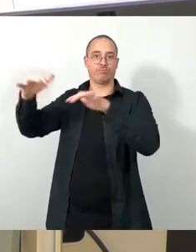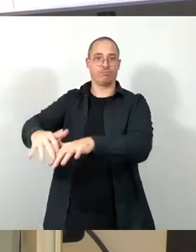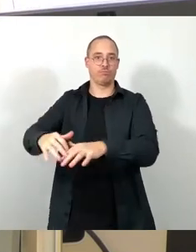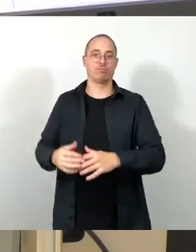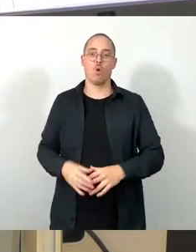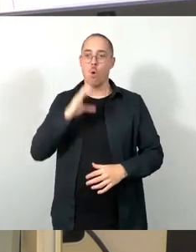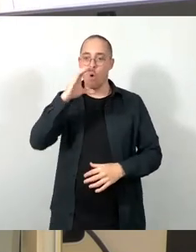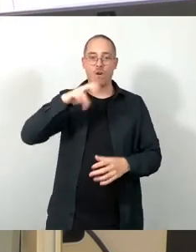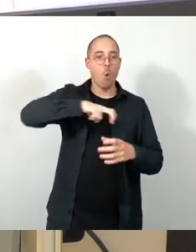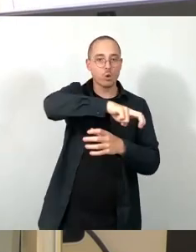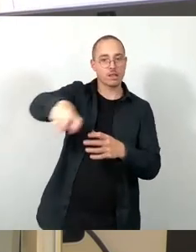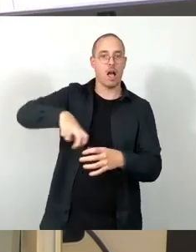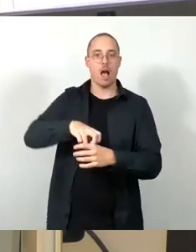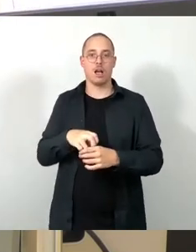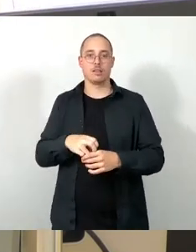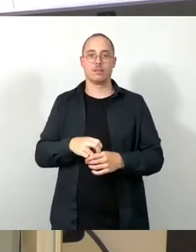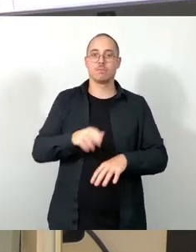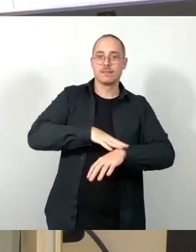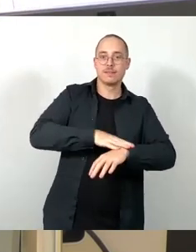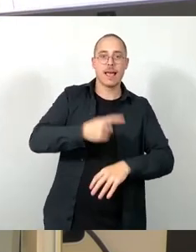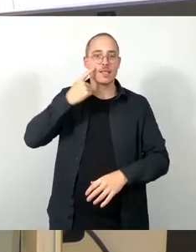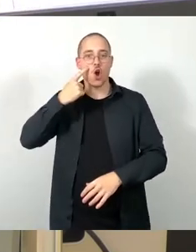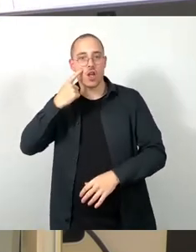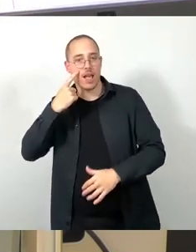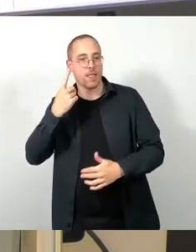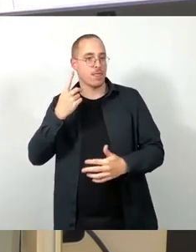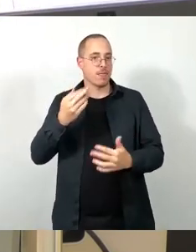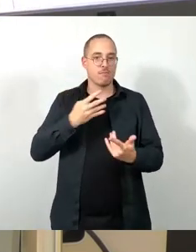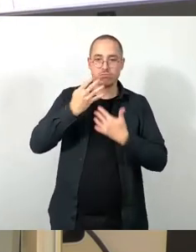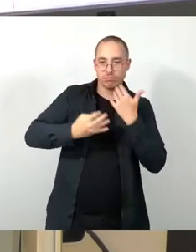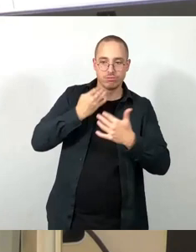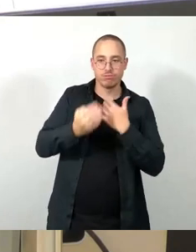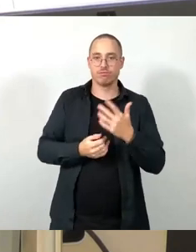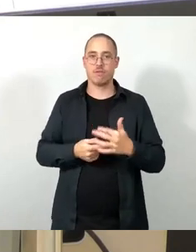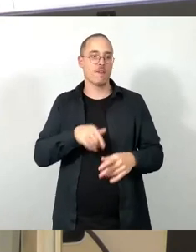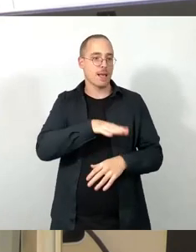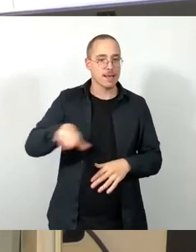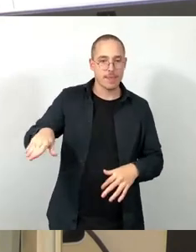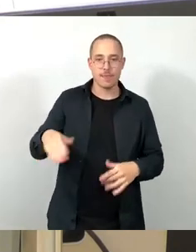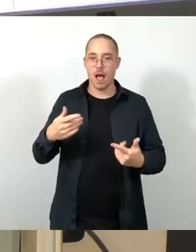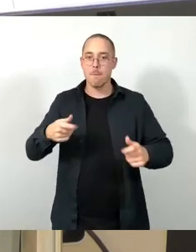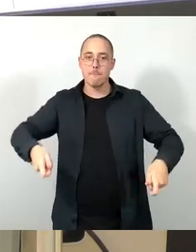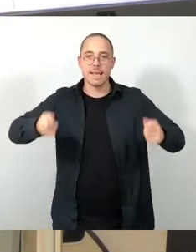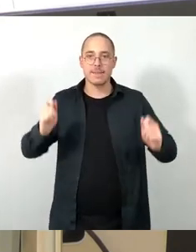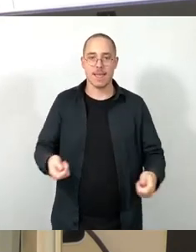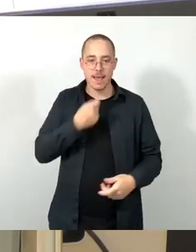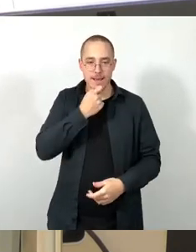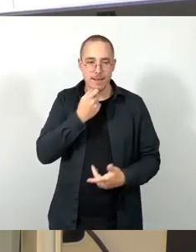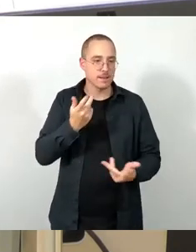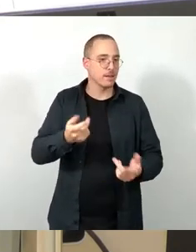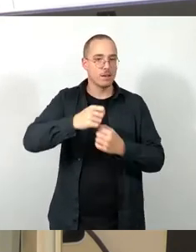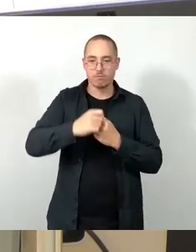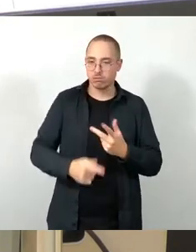bei Kinderfesten, bei Werkstattgesprächen, bei Picknicken, Posaunenchor, Zirkusgruppe, Mandolingruppe, die alle sind dort